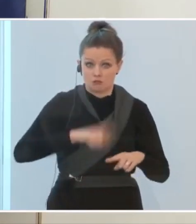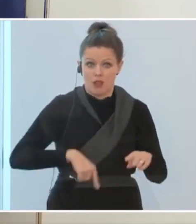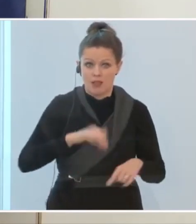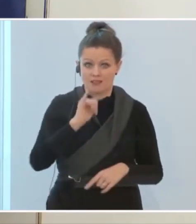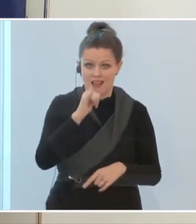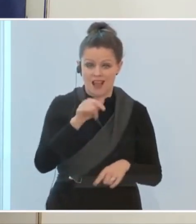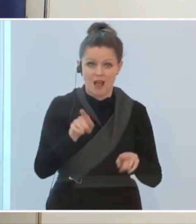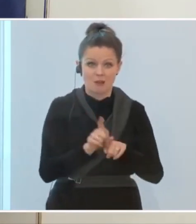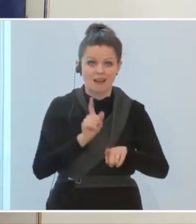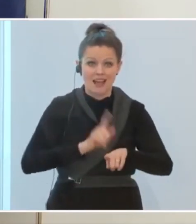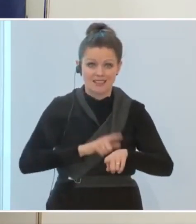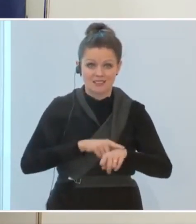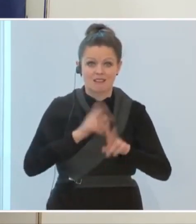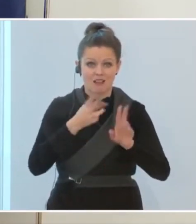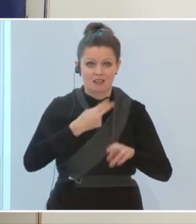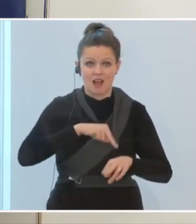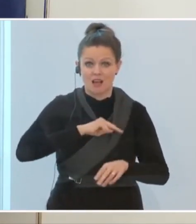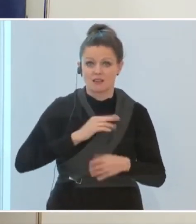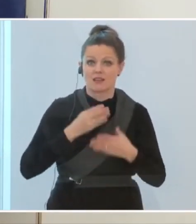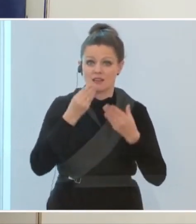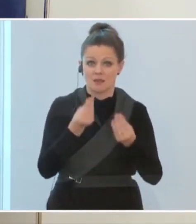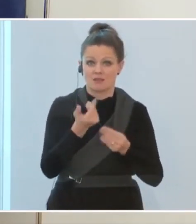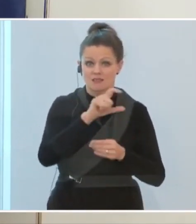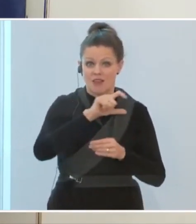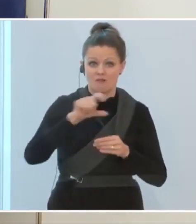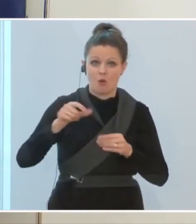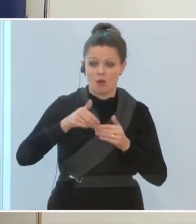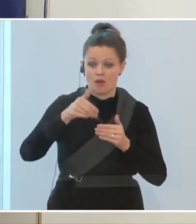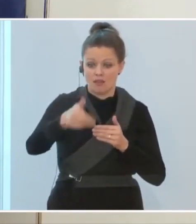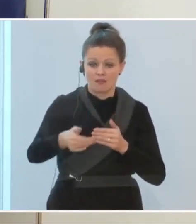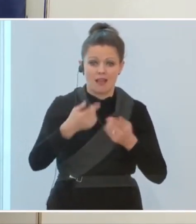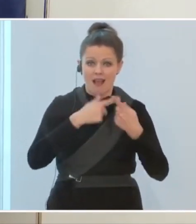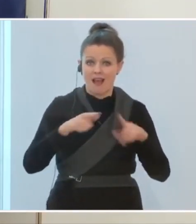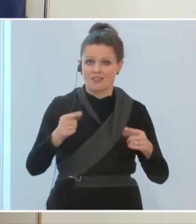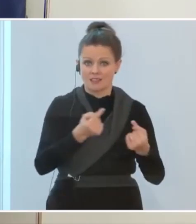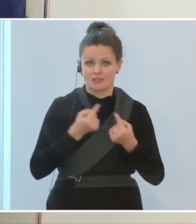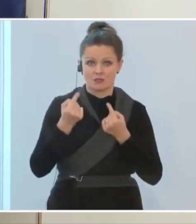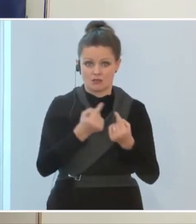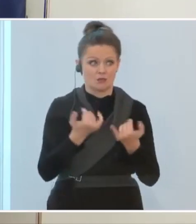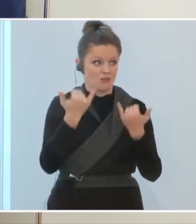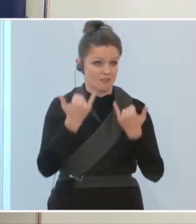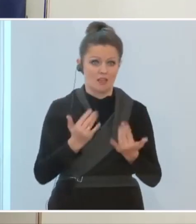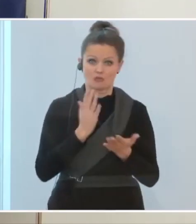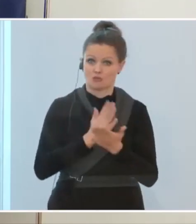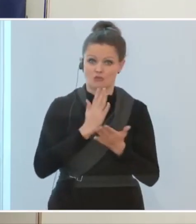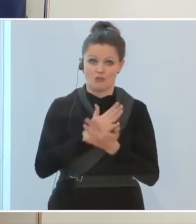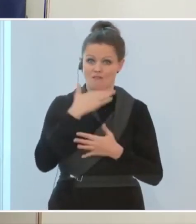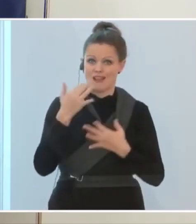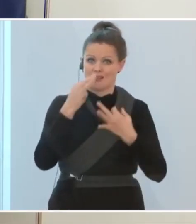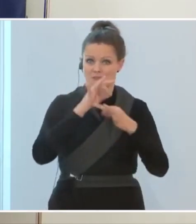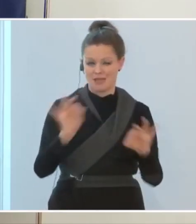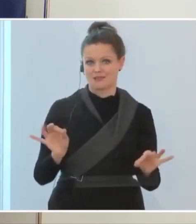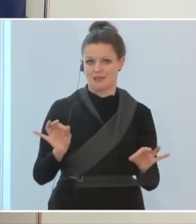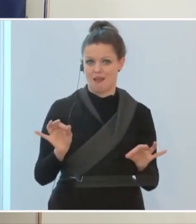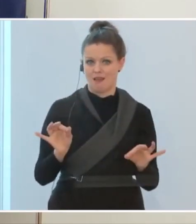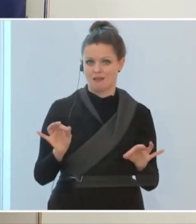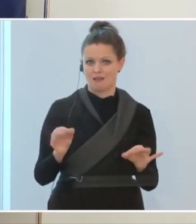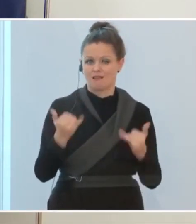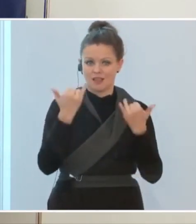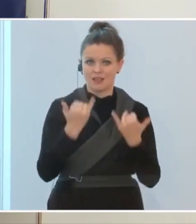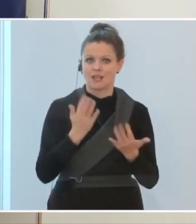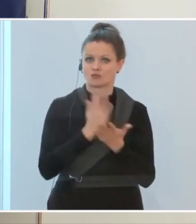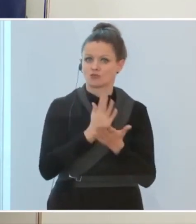aber gleichzeitig kann ich Ihnen garantieren, in zwei Wochen wird es anders ausschauen. Und es schaut jetzt schon deutlich anders aus, denn es gibt jetzt